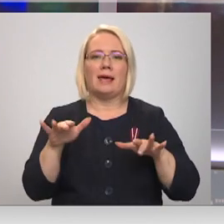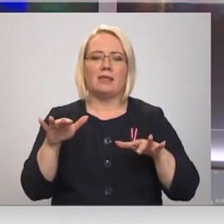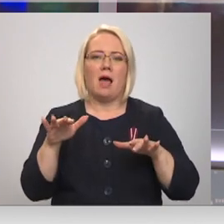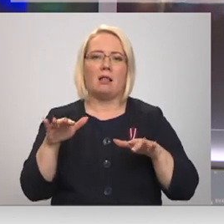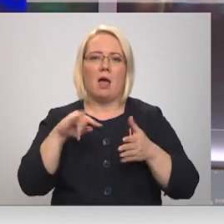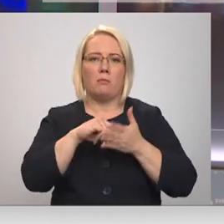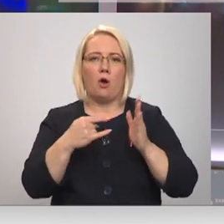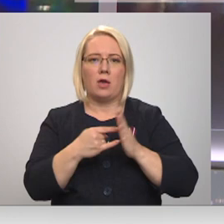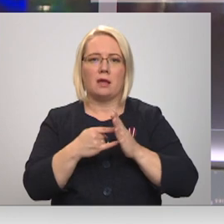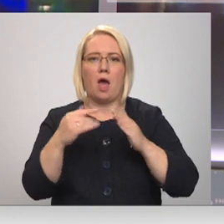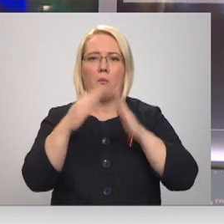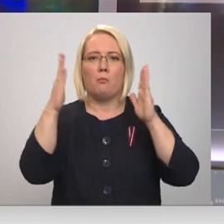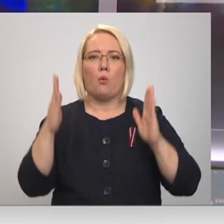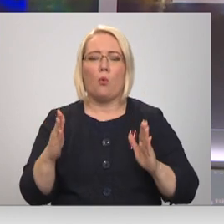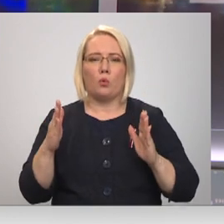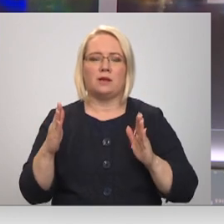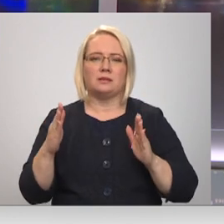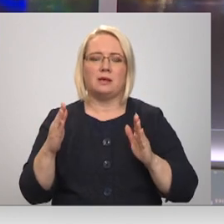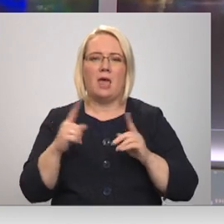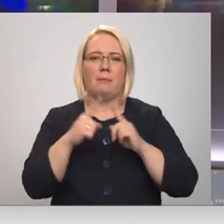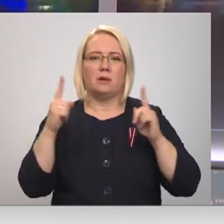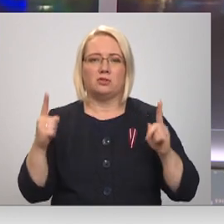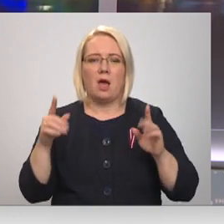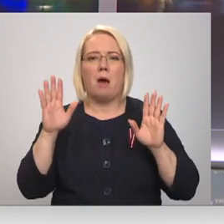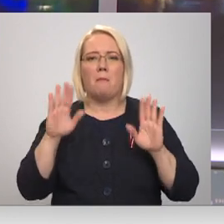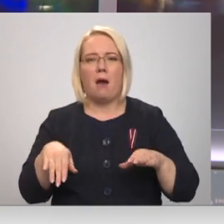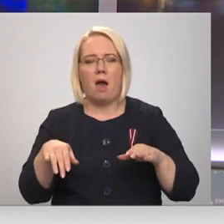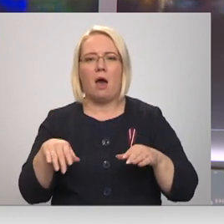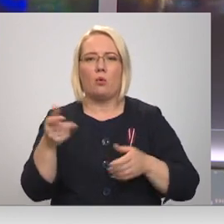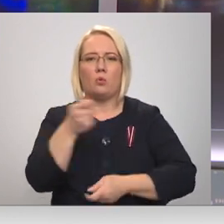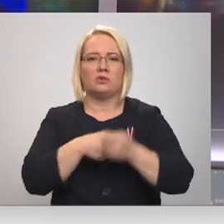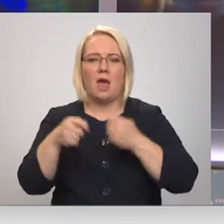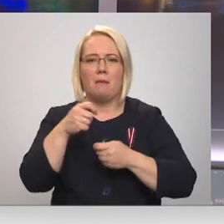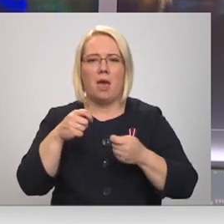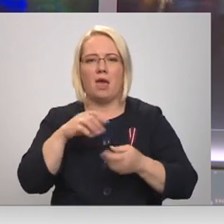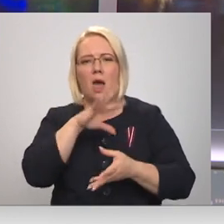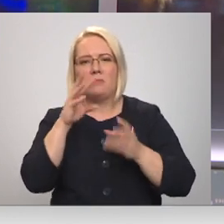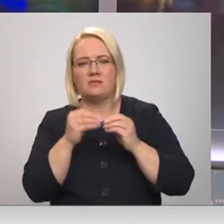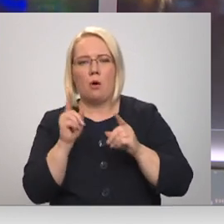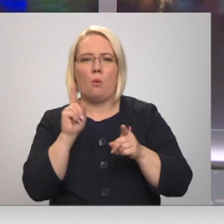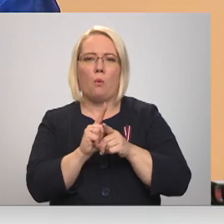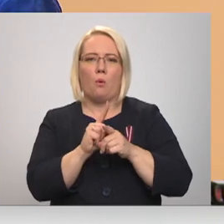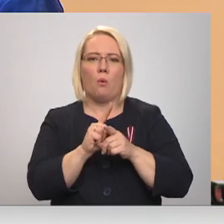epizodai. Par uzņēmēju apsvērumiem un Eiropas parlamenta diskusijām plašāk stāstā Anda Boša.